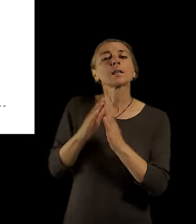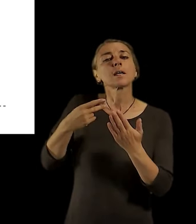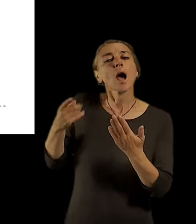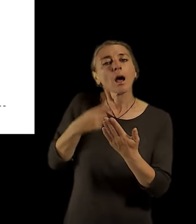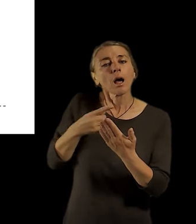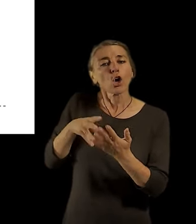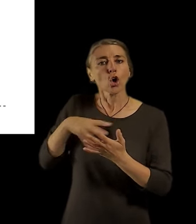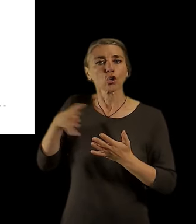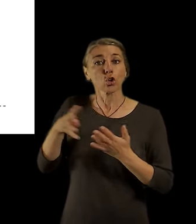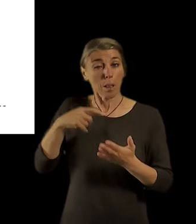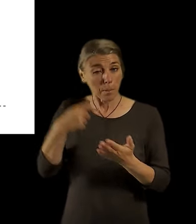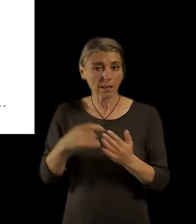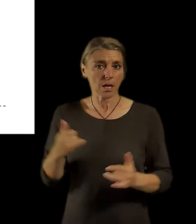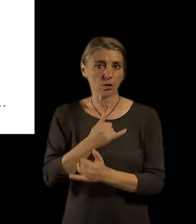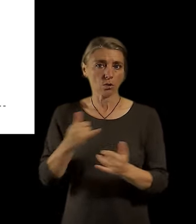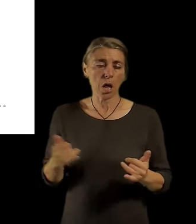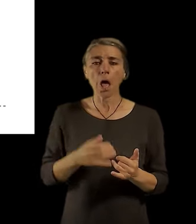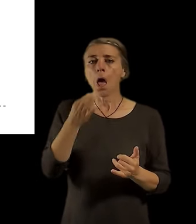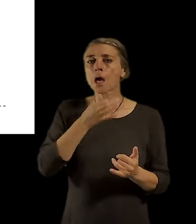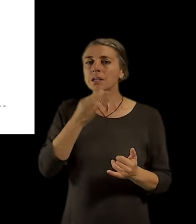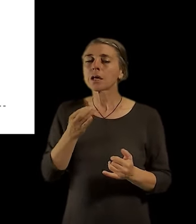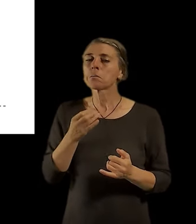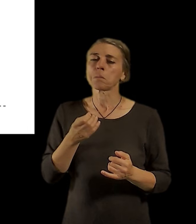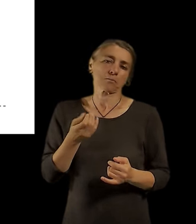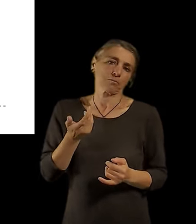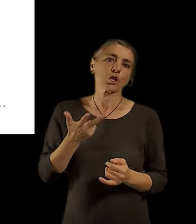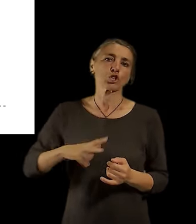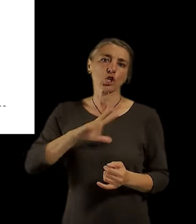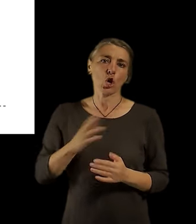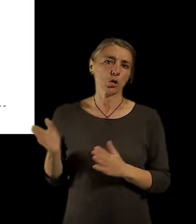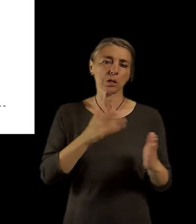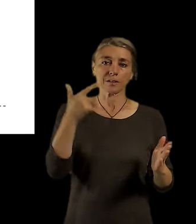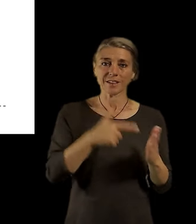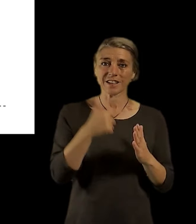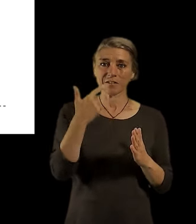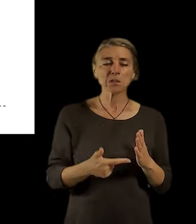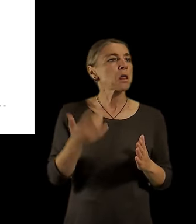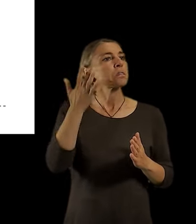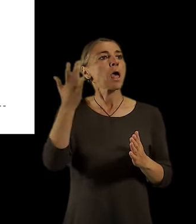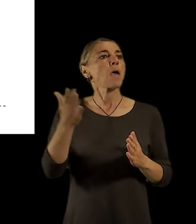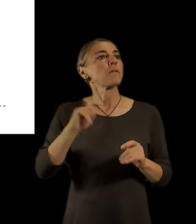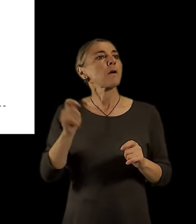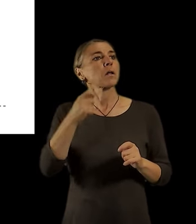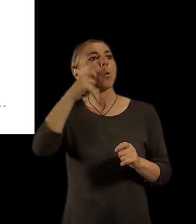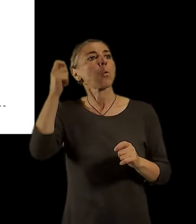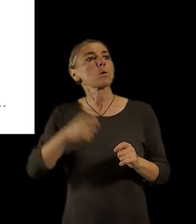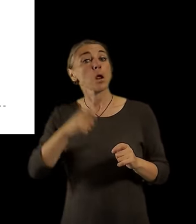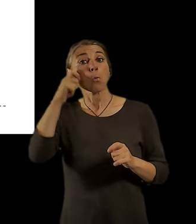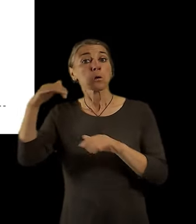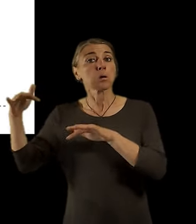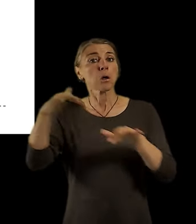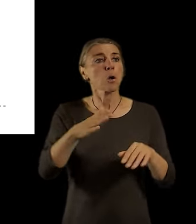Kdybychom tu analýzu dělali v roce 2020, tak vůbec nebudeme tušit, že tady budeme mít ukrajinské azylanty, kteří samozřejmě nám